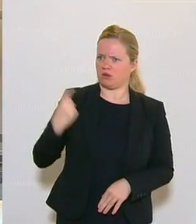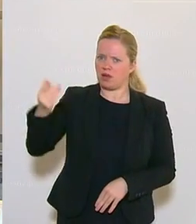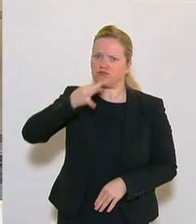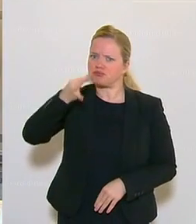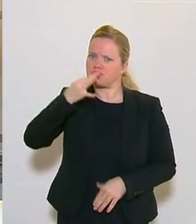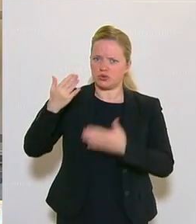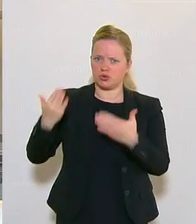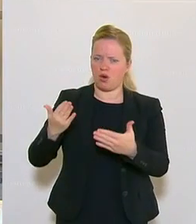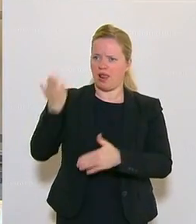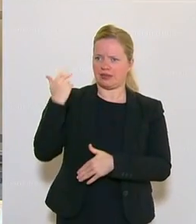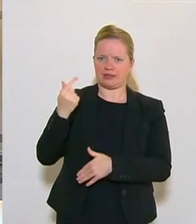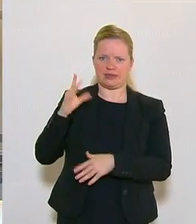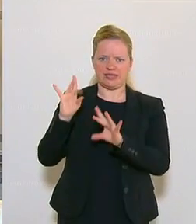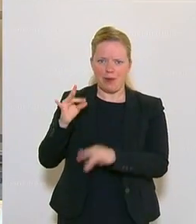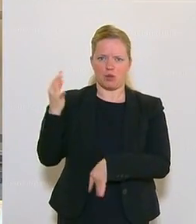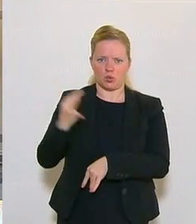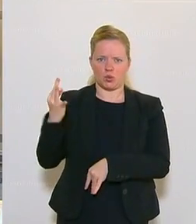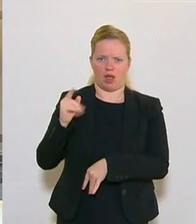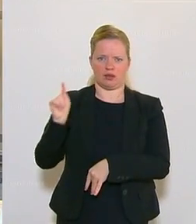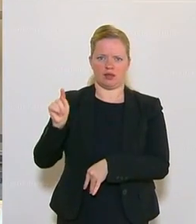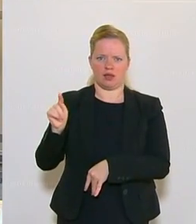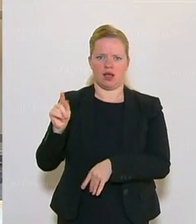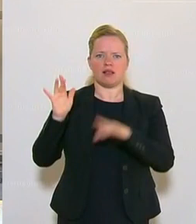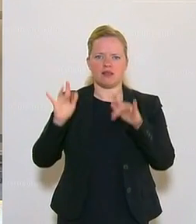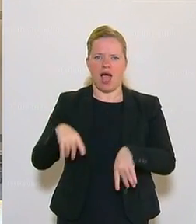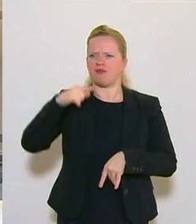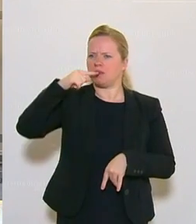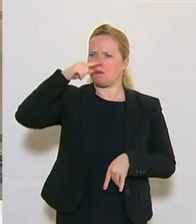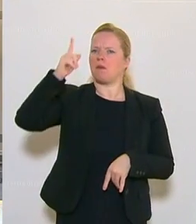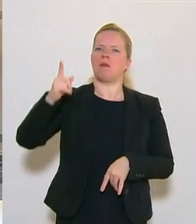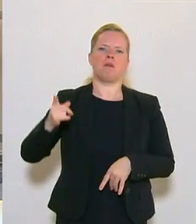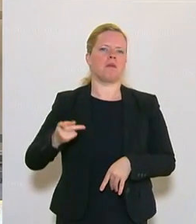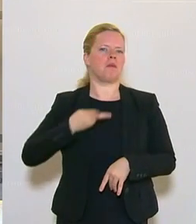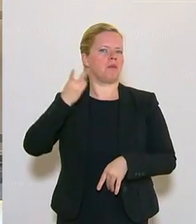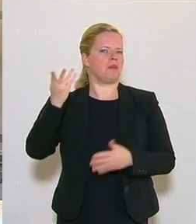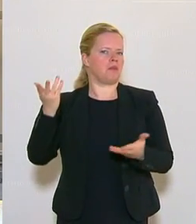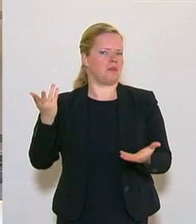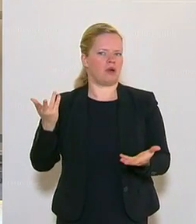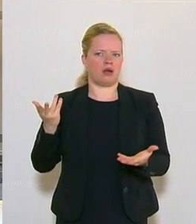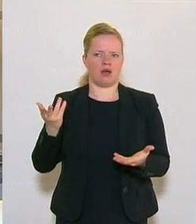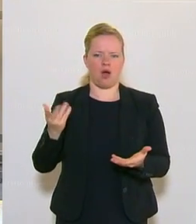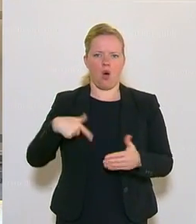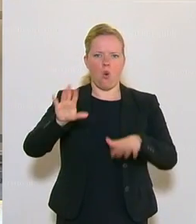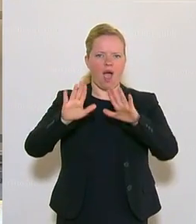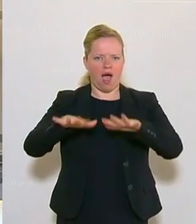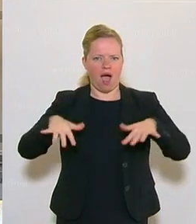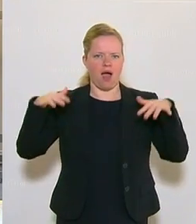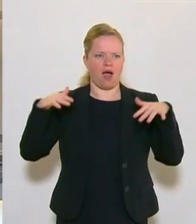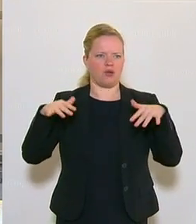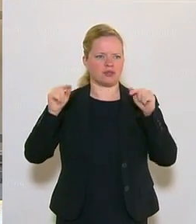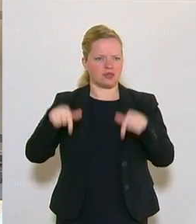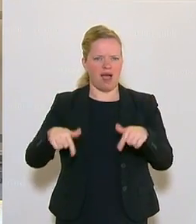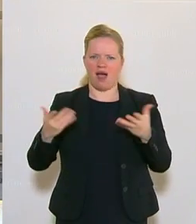habe jetzt in den letzten zehn Minuten, vor allem diesen Hochmut und diese Arroganz, die Sie uns dem Hohen Haus hier gegenüber